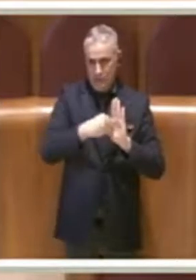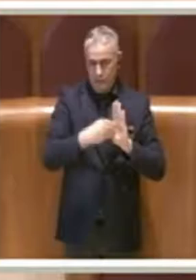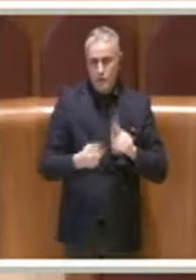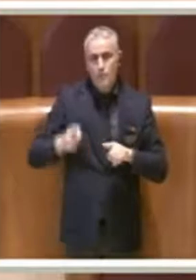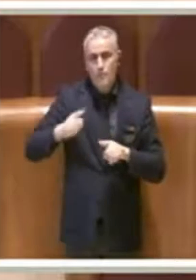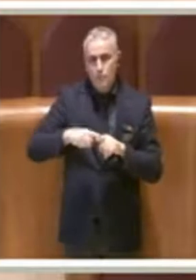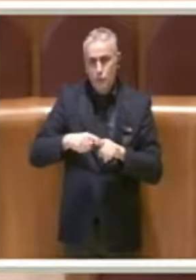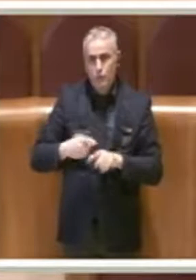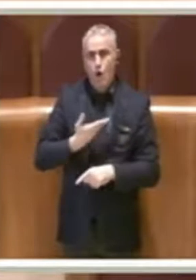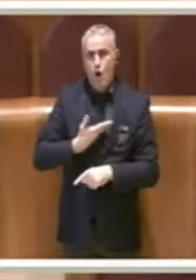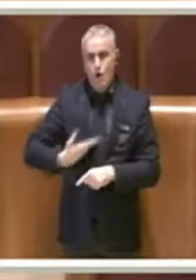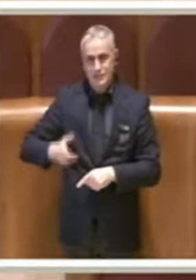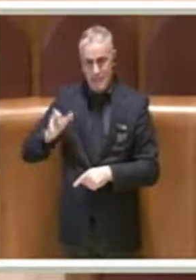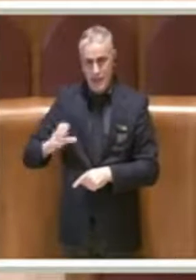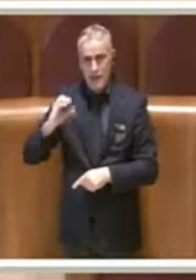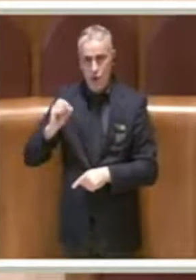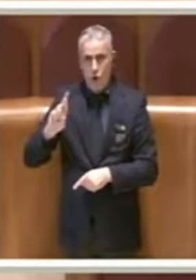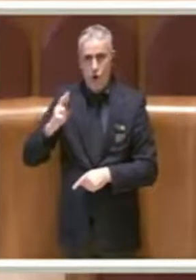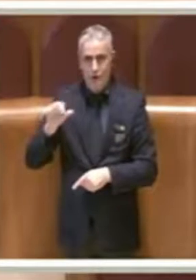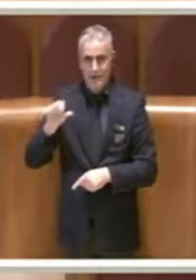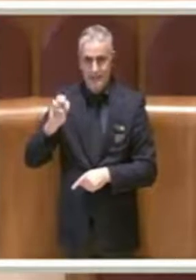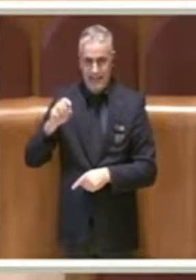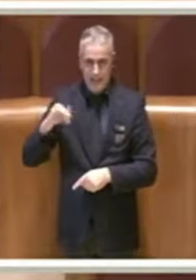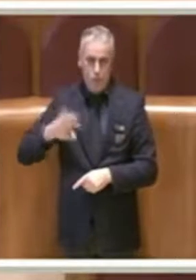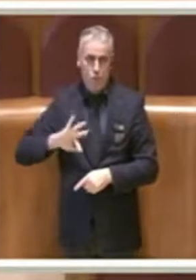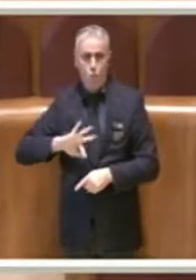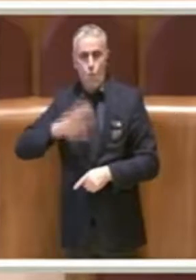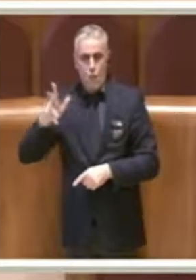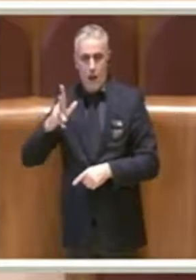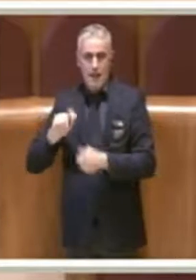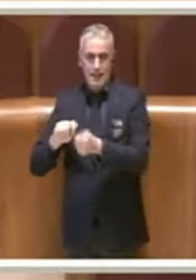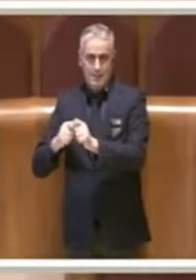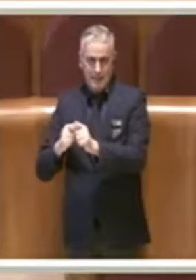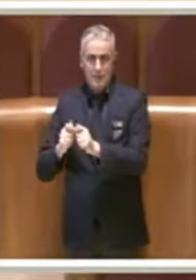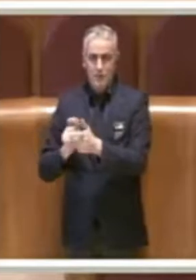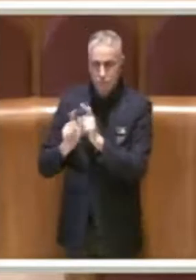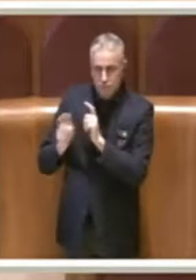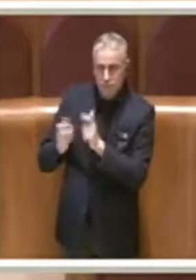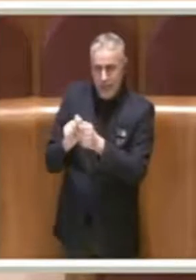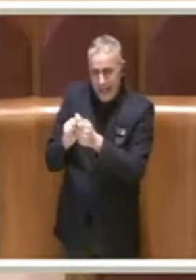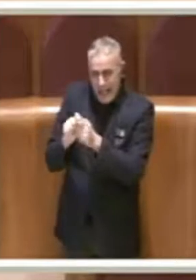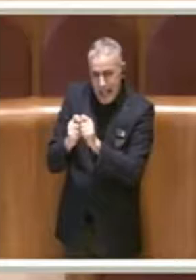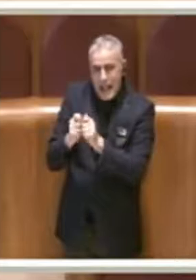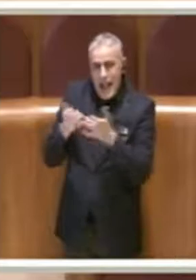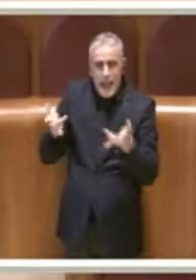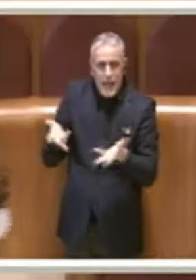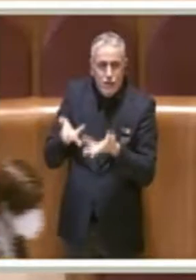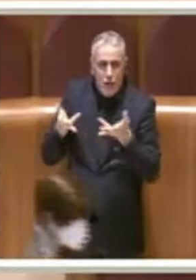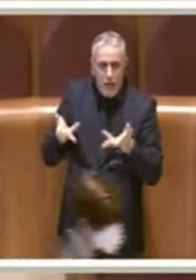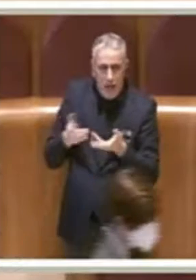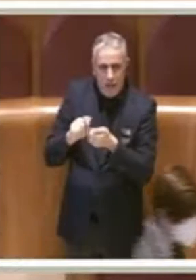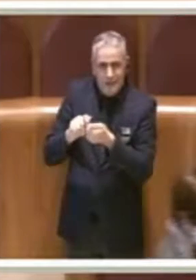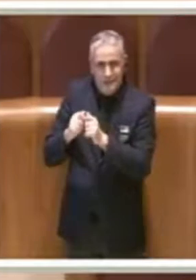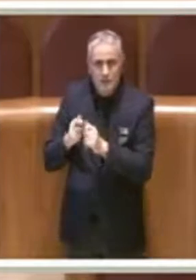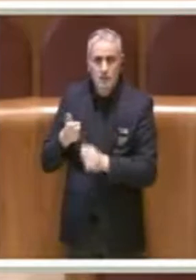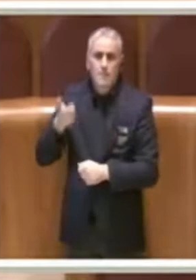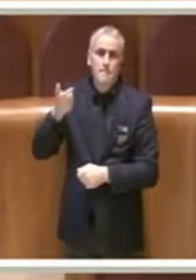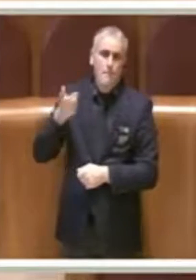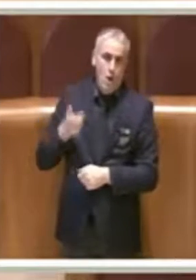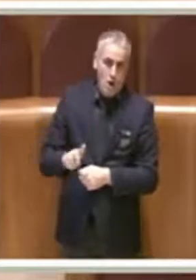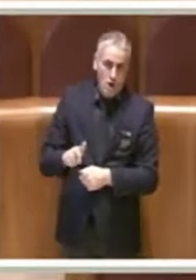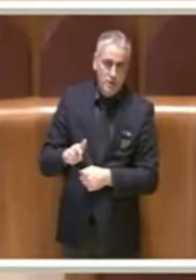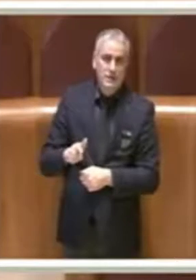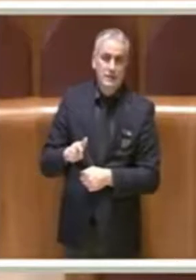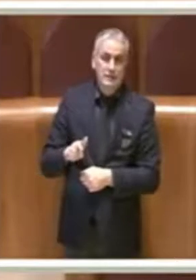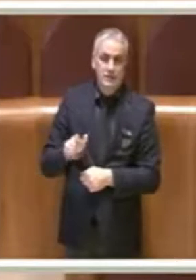del consigliere Corsetti che l'abbiamo dovuto modificare veramente leggermente perché altrimenti poteva essere